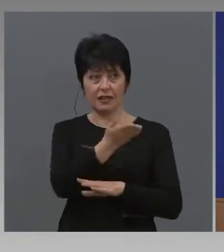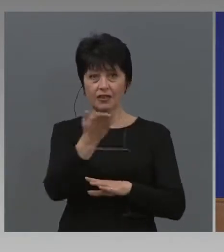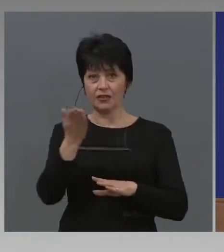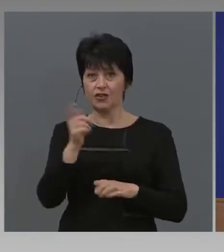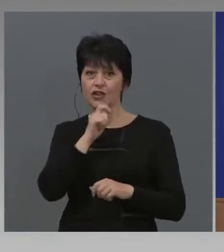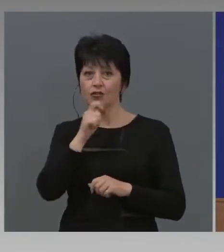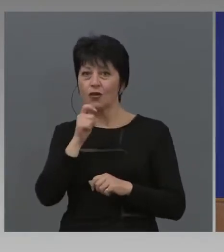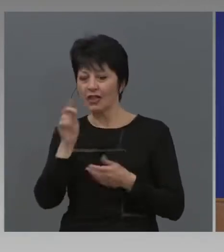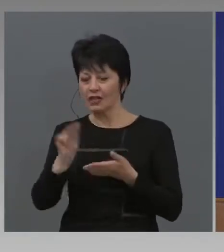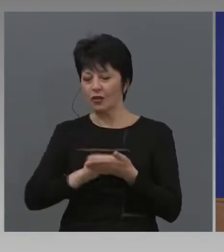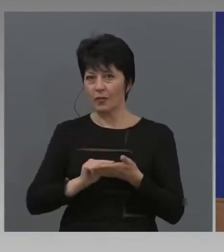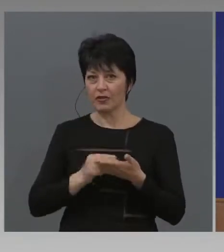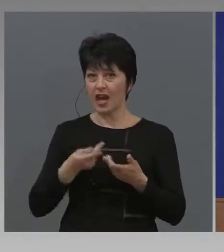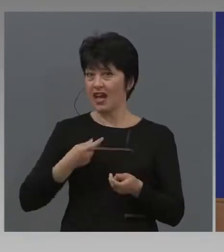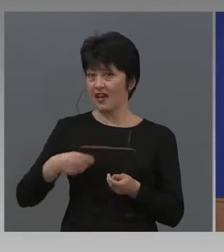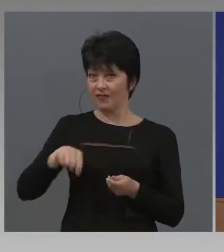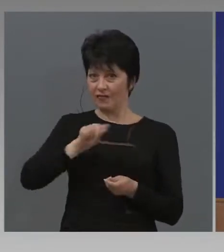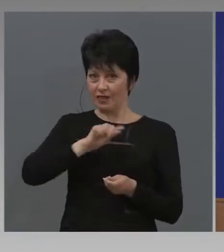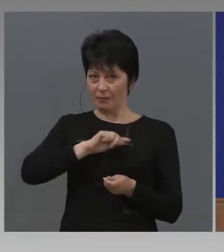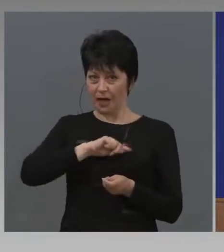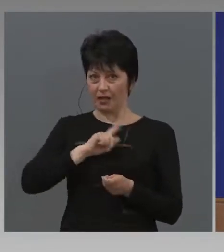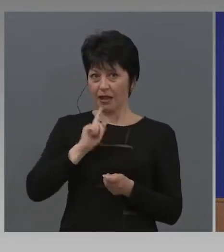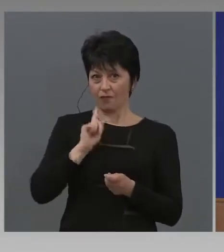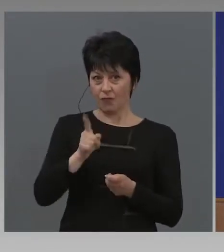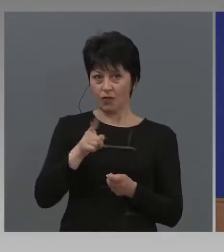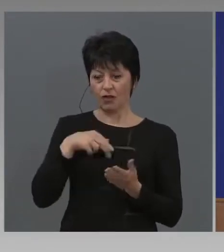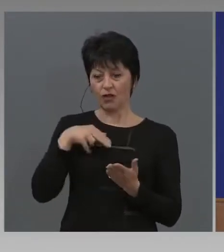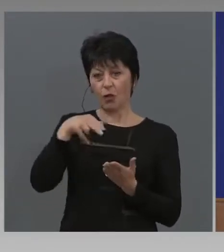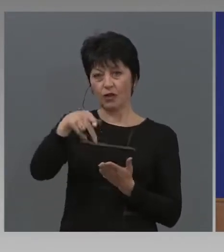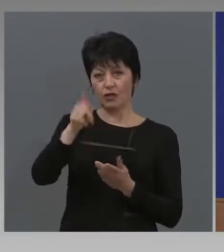В Испания можеш да отиеш до магазина и се върнеш и толкова.